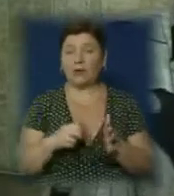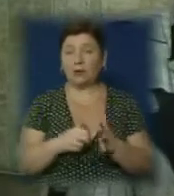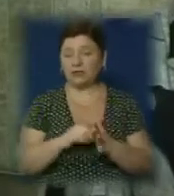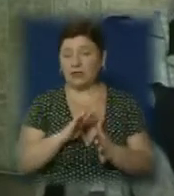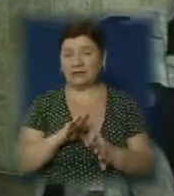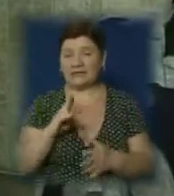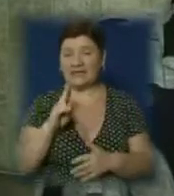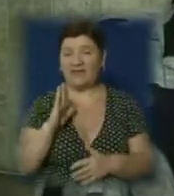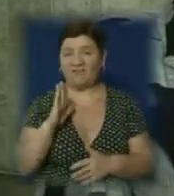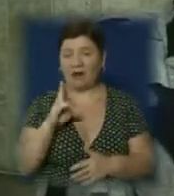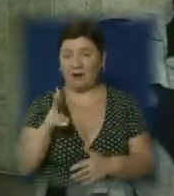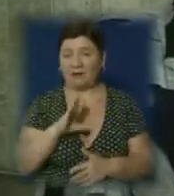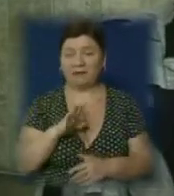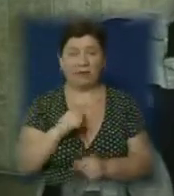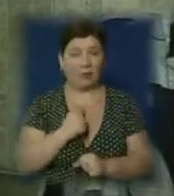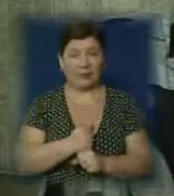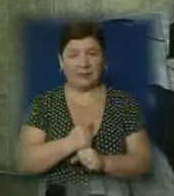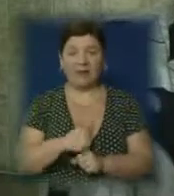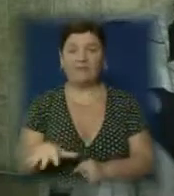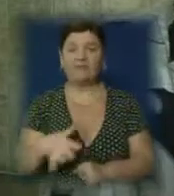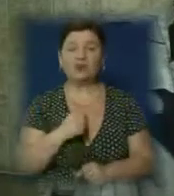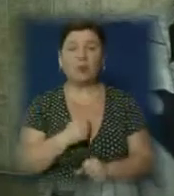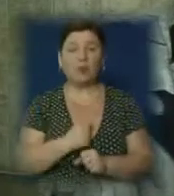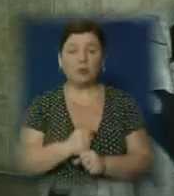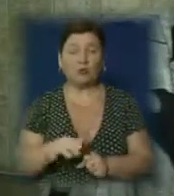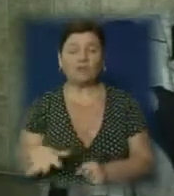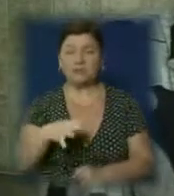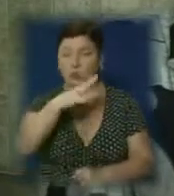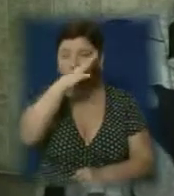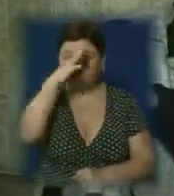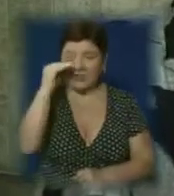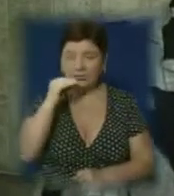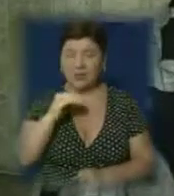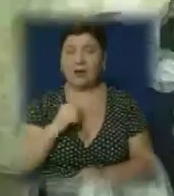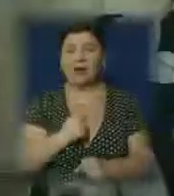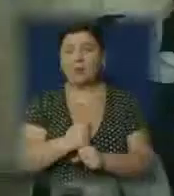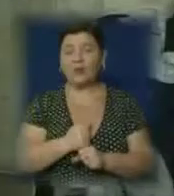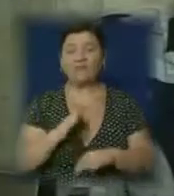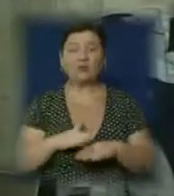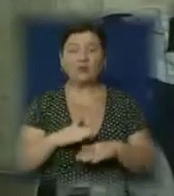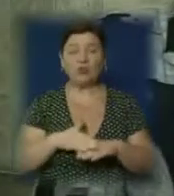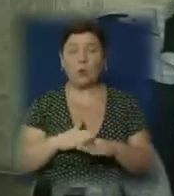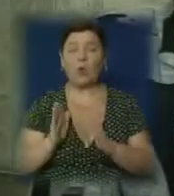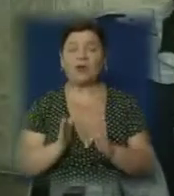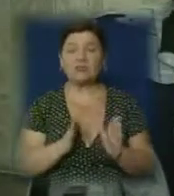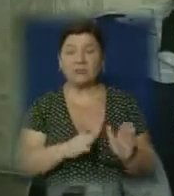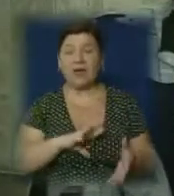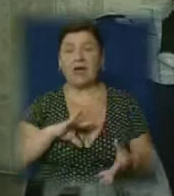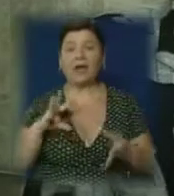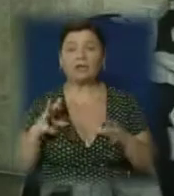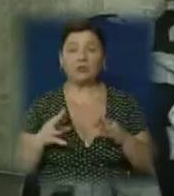робити. І ми всю роботу, майже всю ніч робили в ручному режимі. Результати маємо